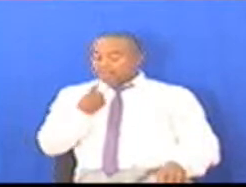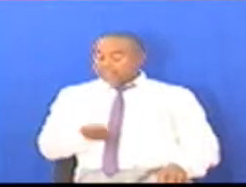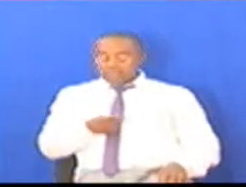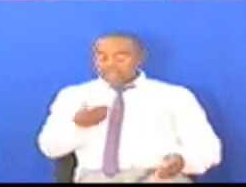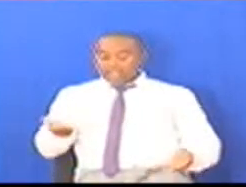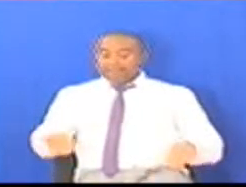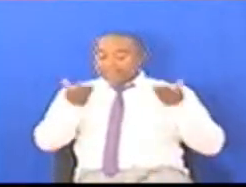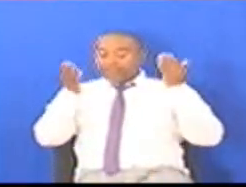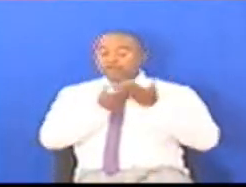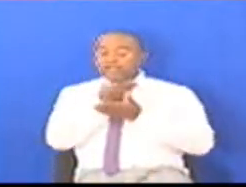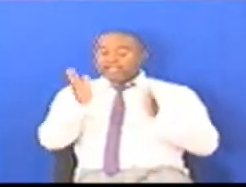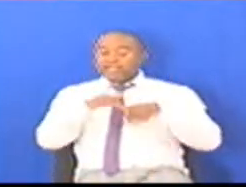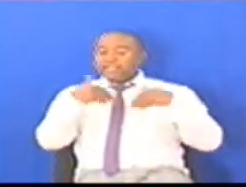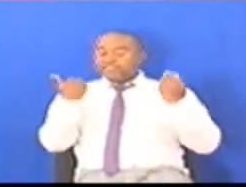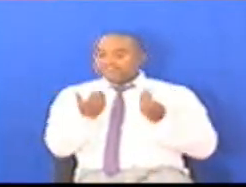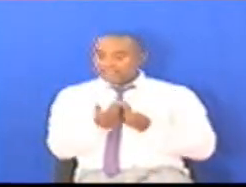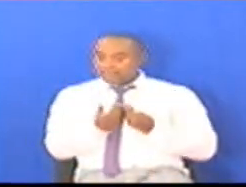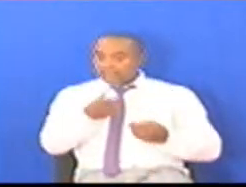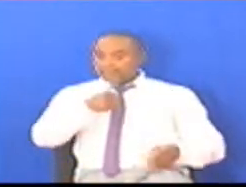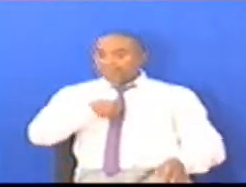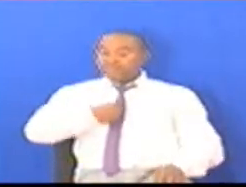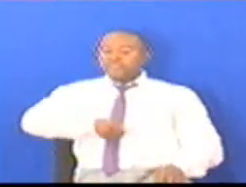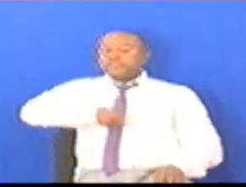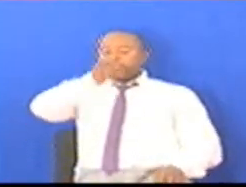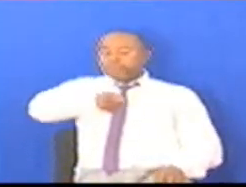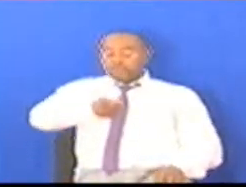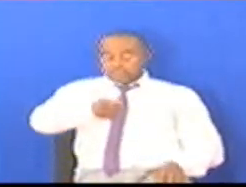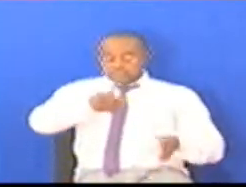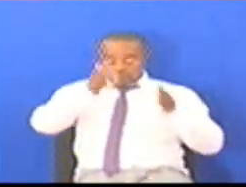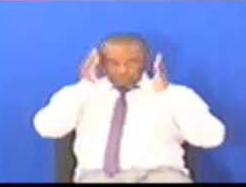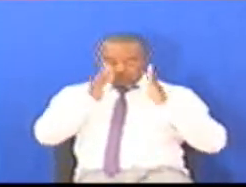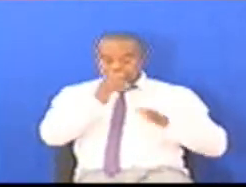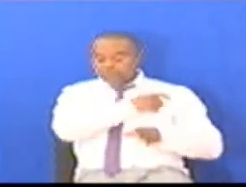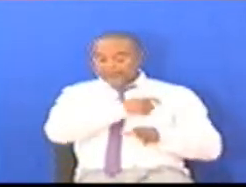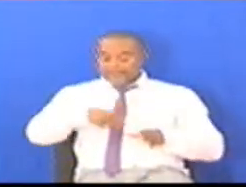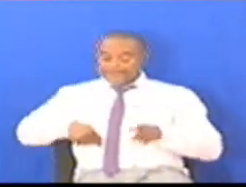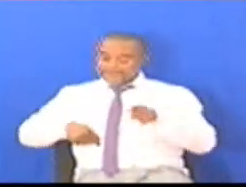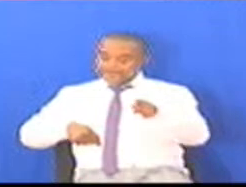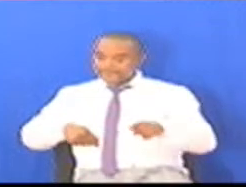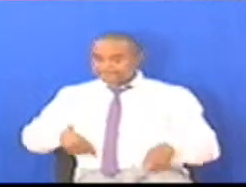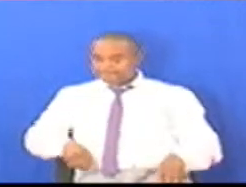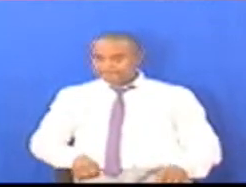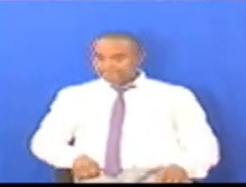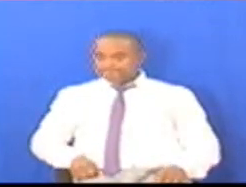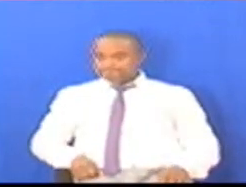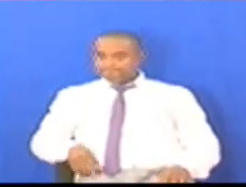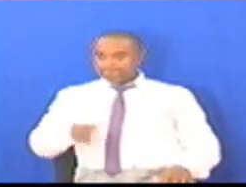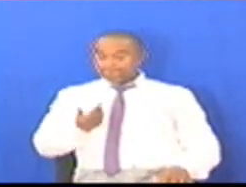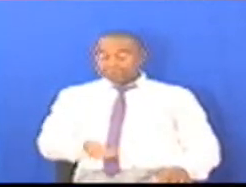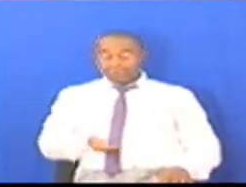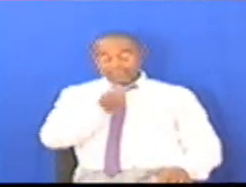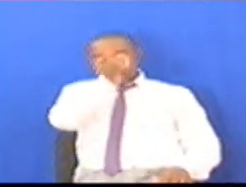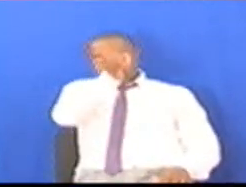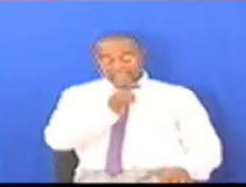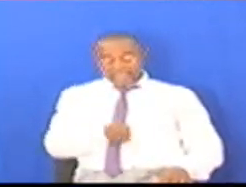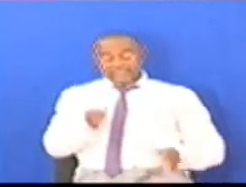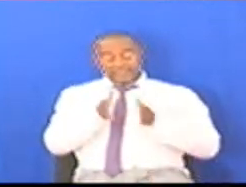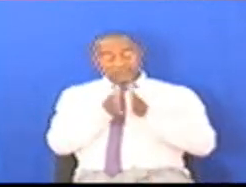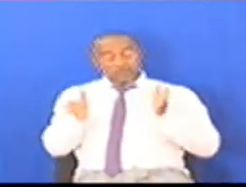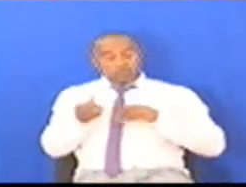Haya na chama Na kwa hili nampongeza sana Mwishimwa speaker Kwa hasili miakubwa Bajati